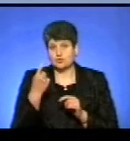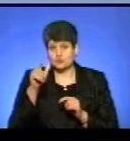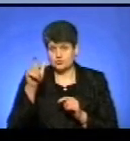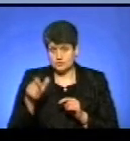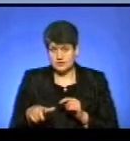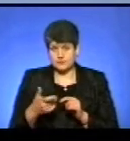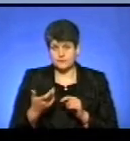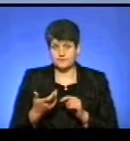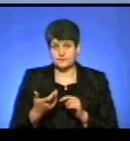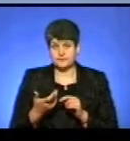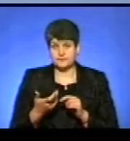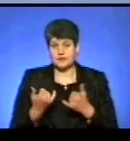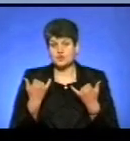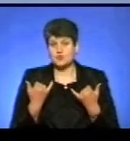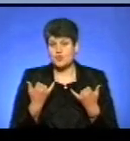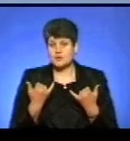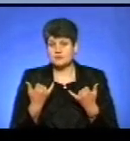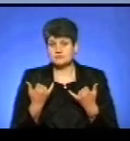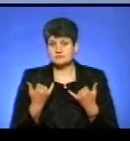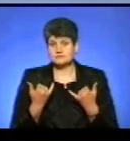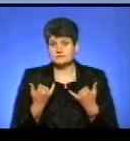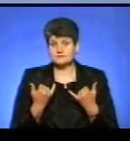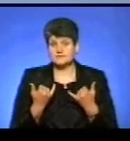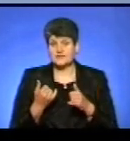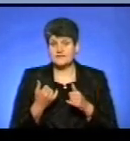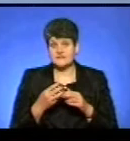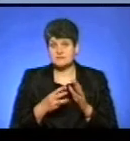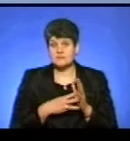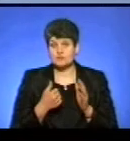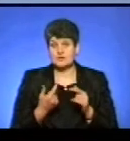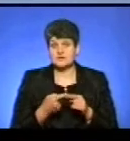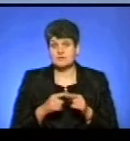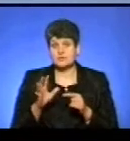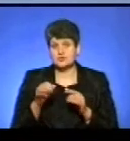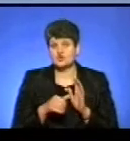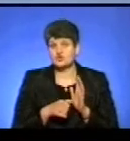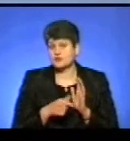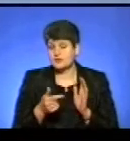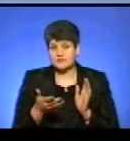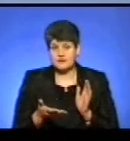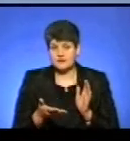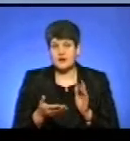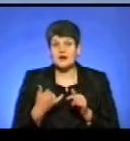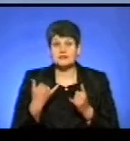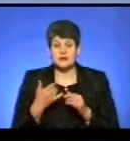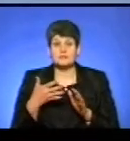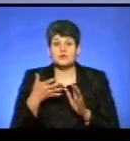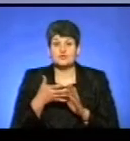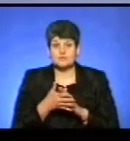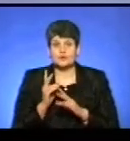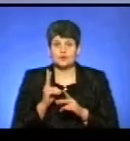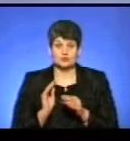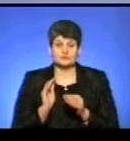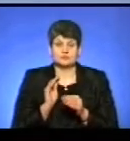мається на увазі, з сільського населення. А сьогодні, останній рік, 18-й, це вже було в межах 500-600, а ми розуміємо, що зараз вже плюс ті громади, які